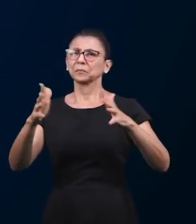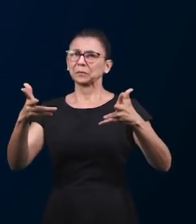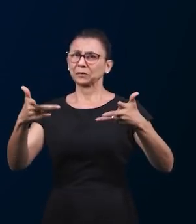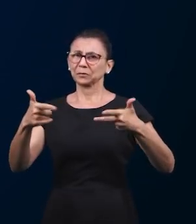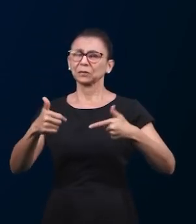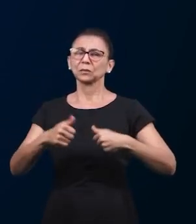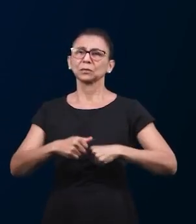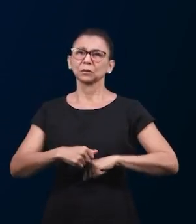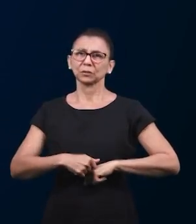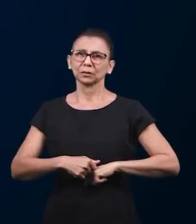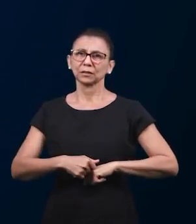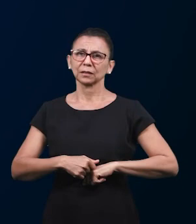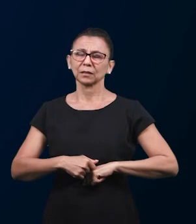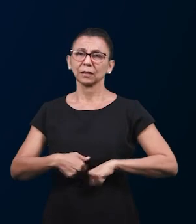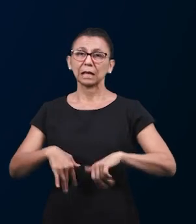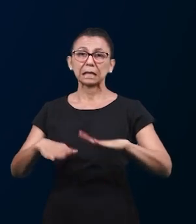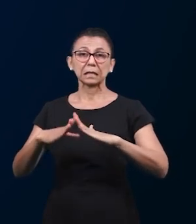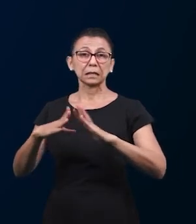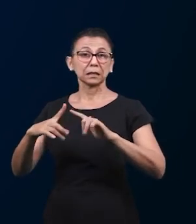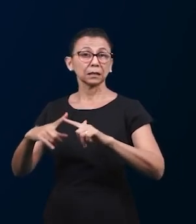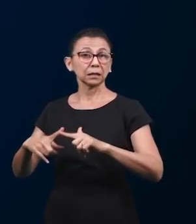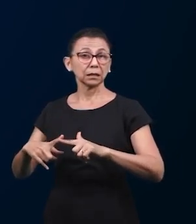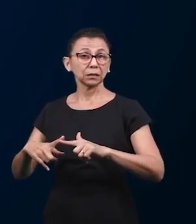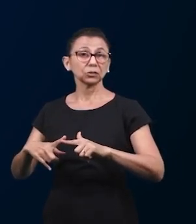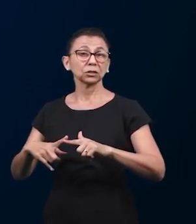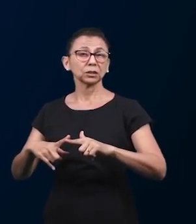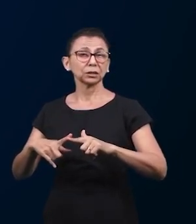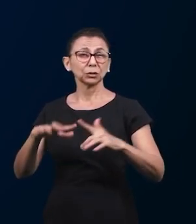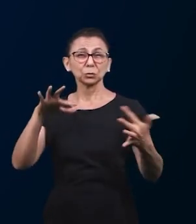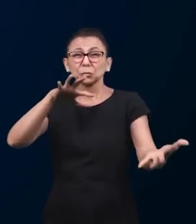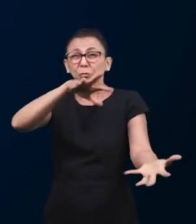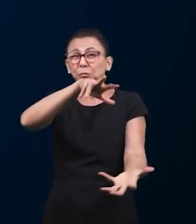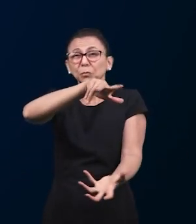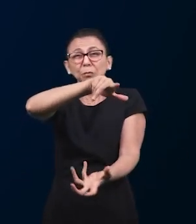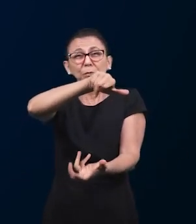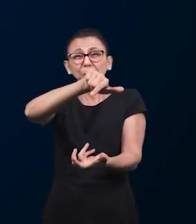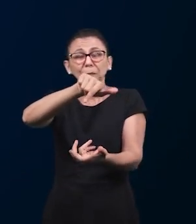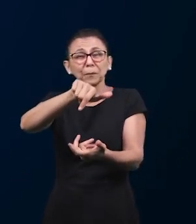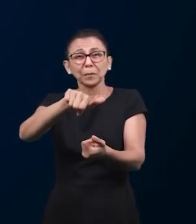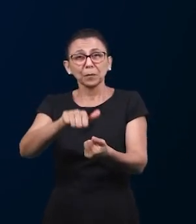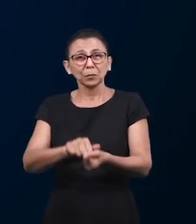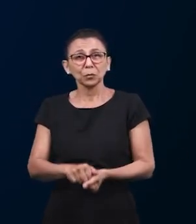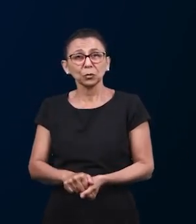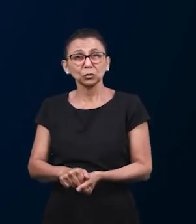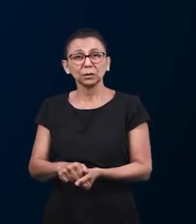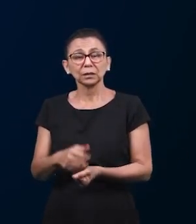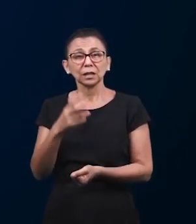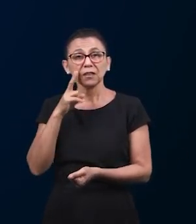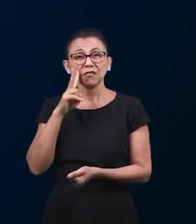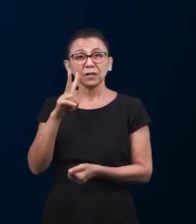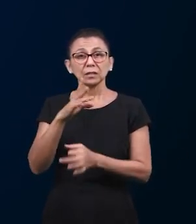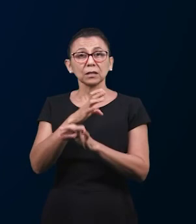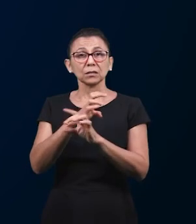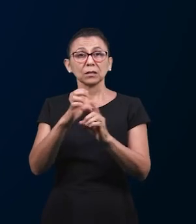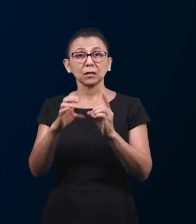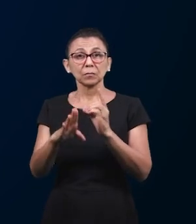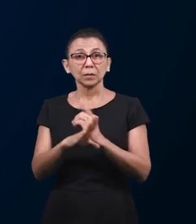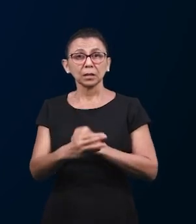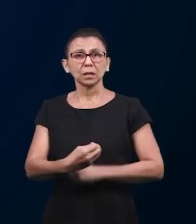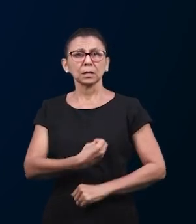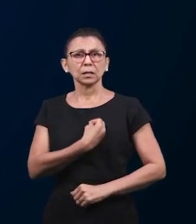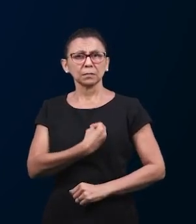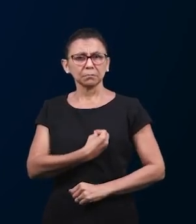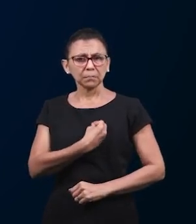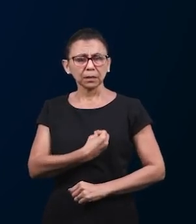этого труда который является для нас настолько чудесным что церкви по всему миру они получают